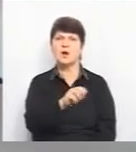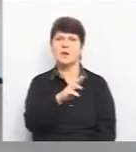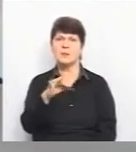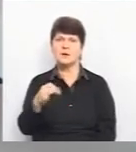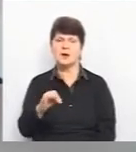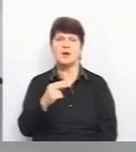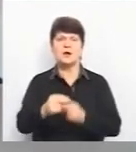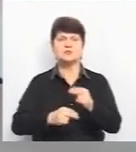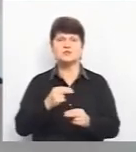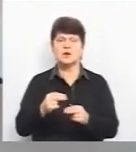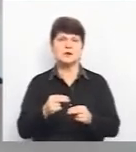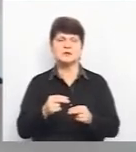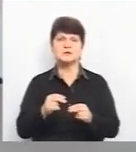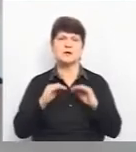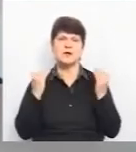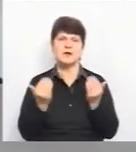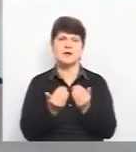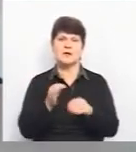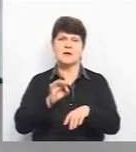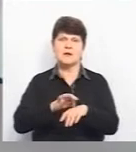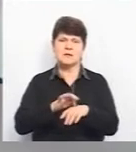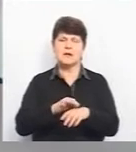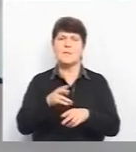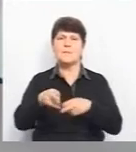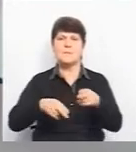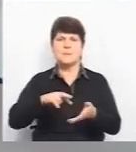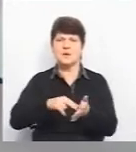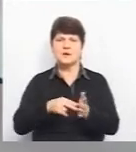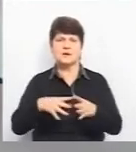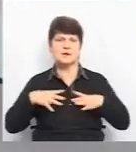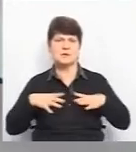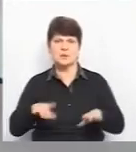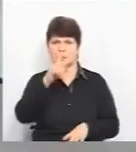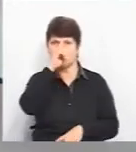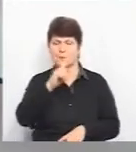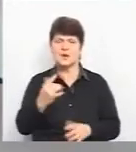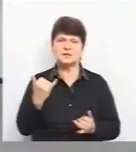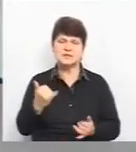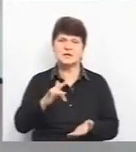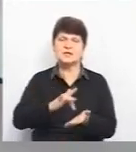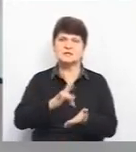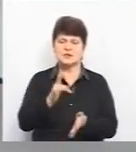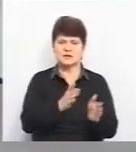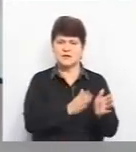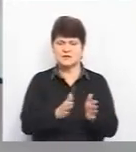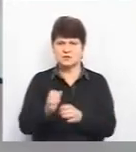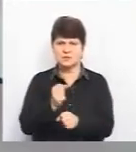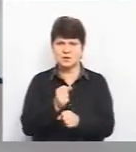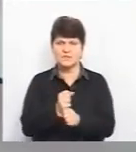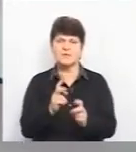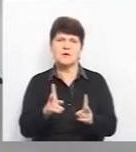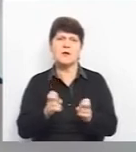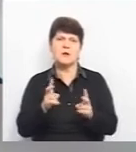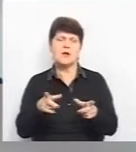карантин у їхній лікарні планові операції не проводили протягу місяця. Нині ж центр працює у штатному режимі. Як карантин